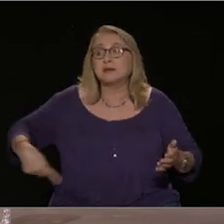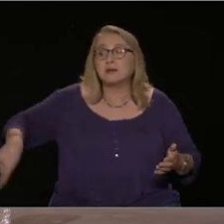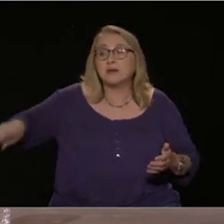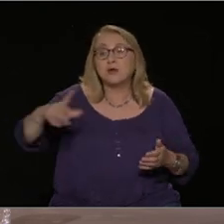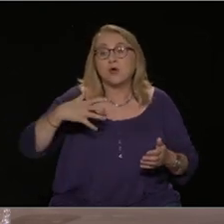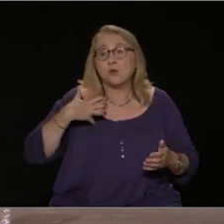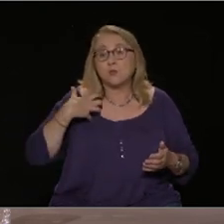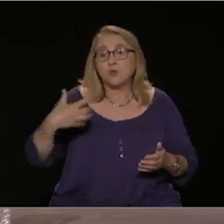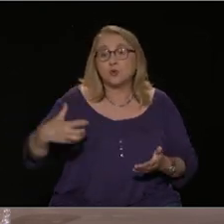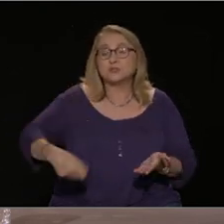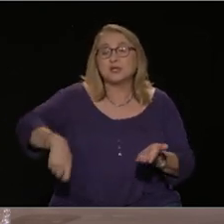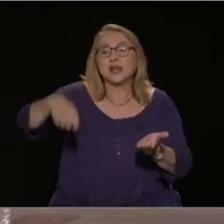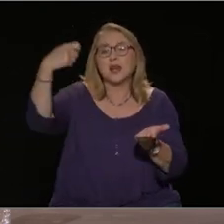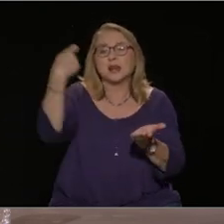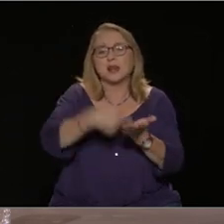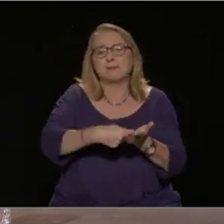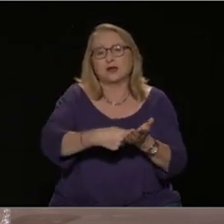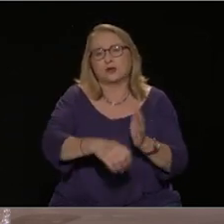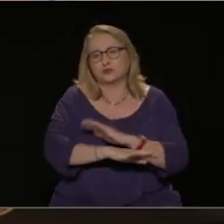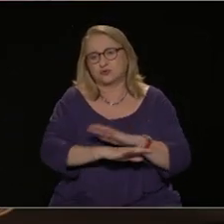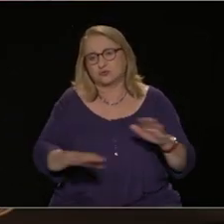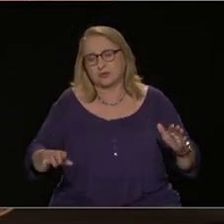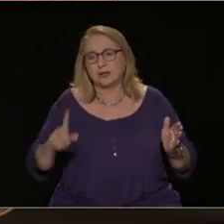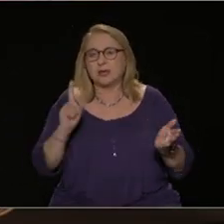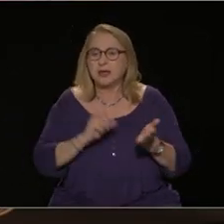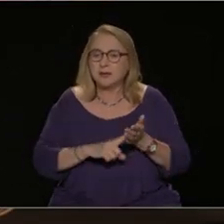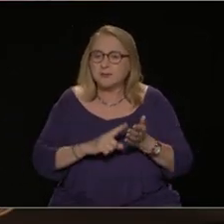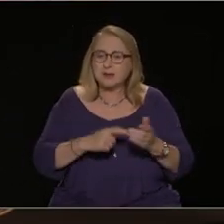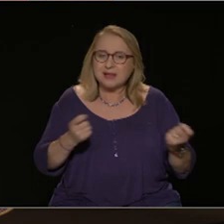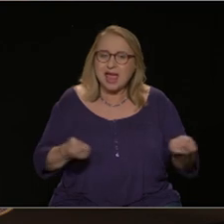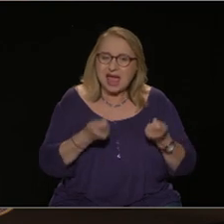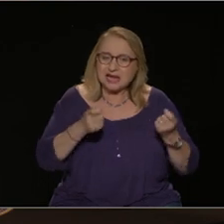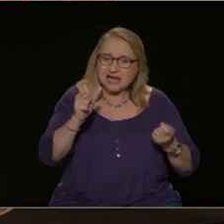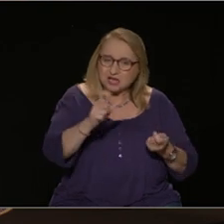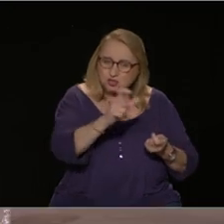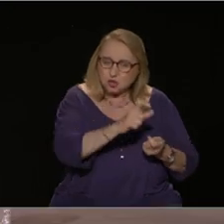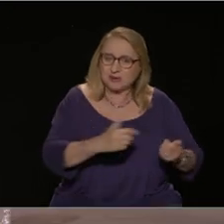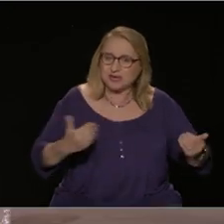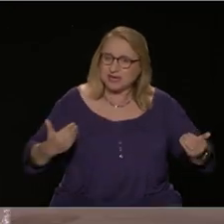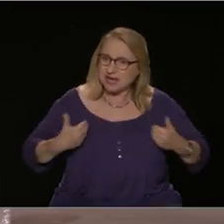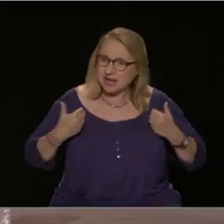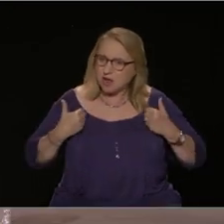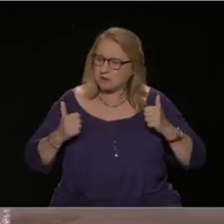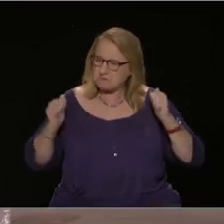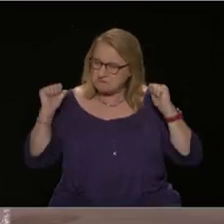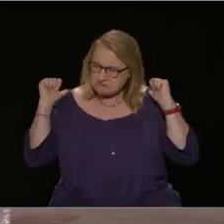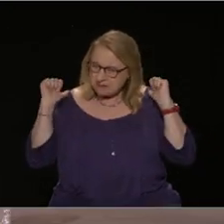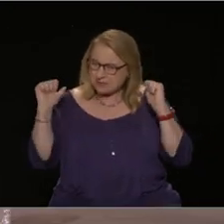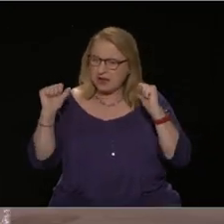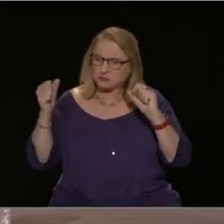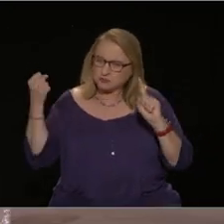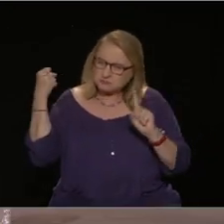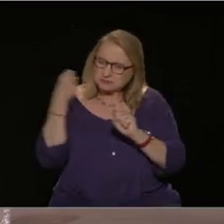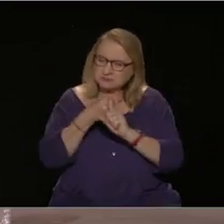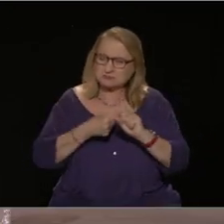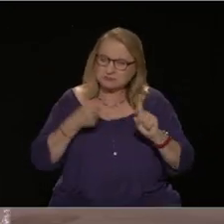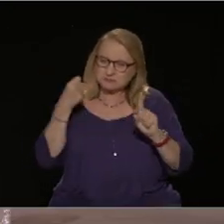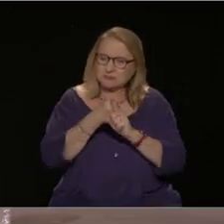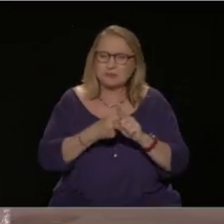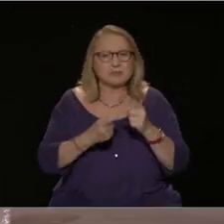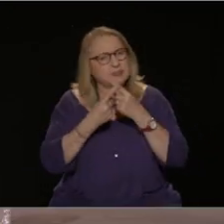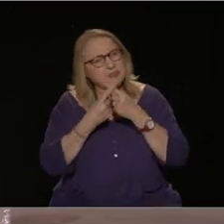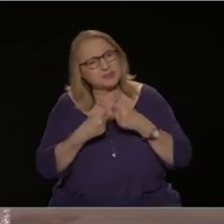επιβάλλουν οι εργαζόμενοι και η νεολαία με τους αγώνες τους, μια πολιτική εντελώς διαφορετική σε σύγκρουση με τη σημερινή